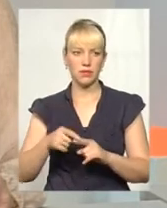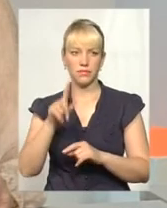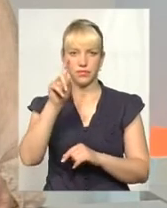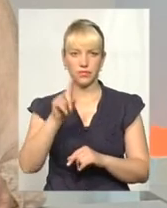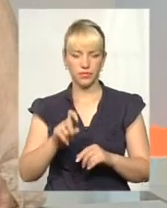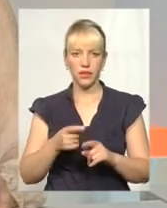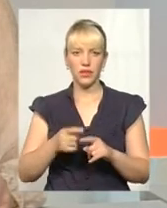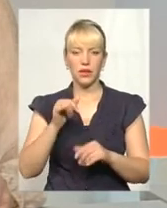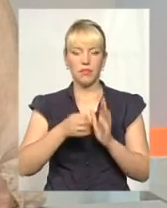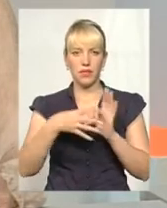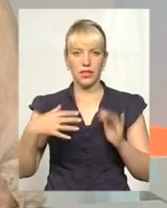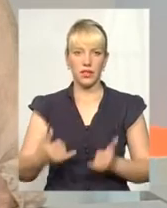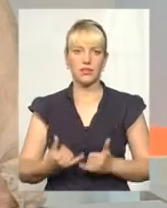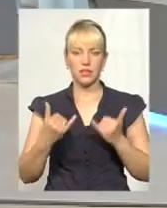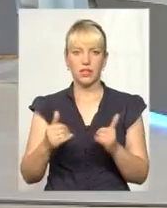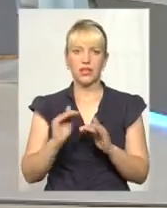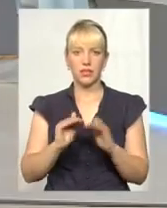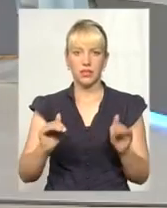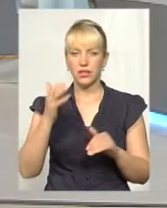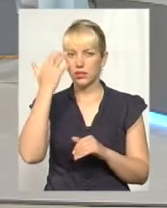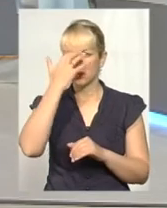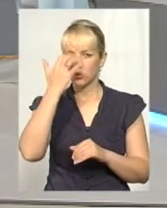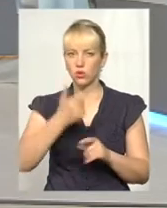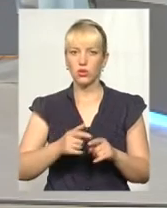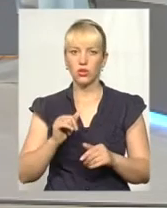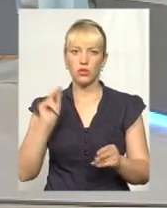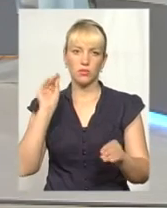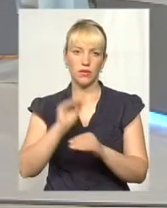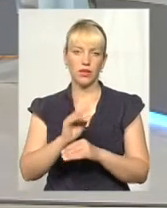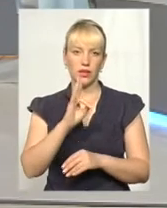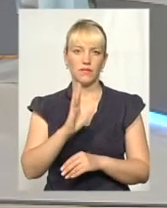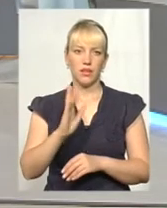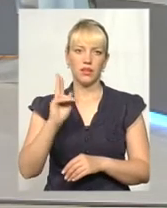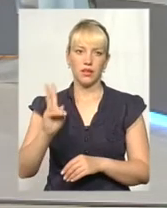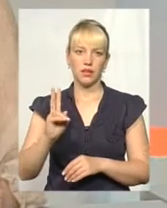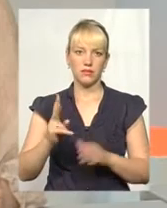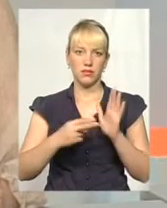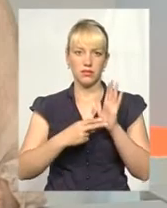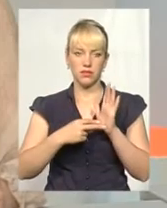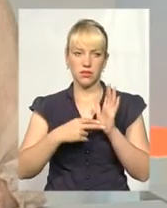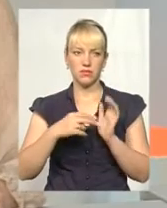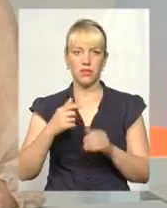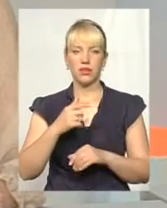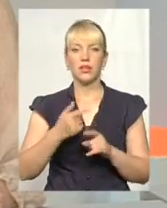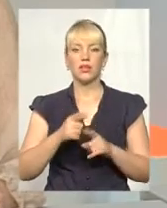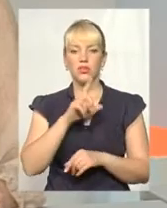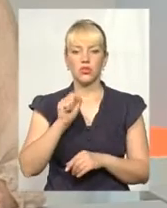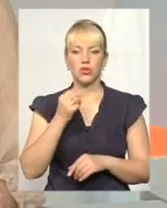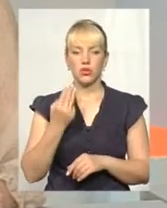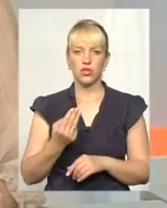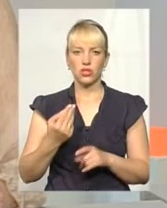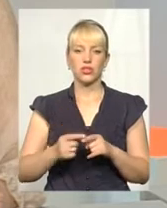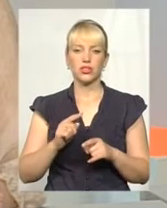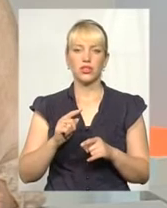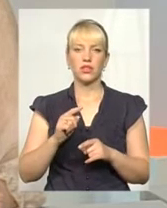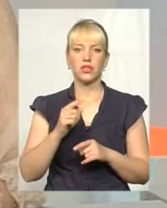15, для дітей з вадами зору, ми додаємо НВК-7, це мікрорайон Гречани, ЗОЖ-21, це мікрорайон